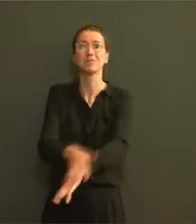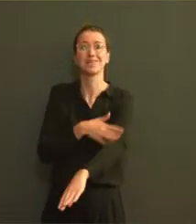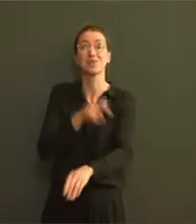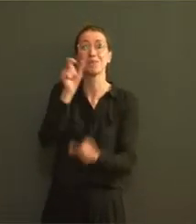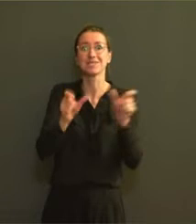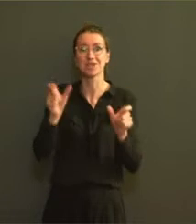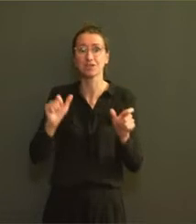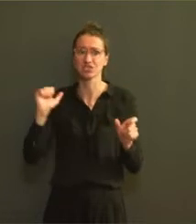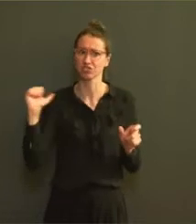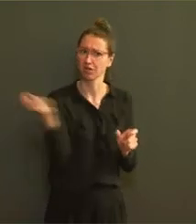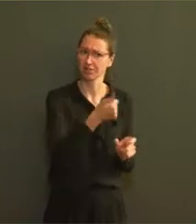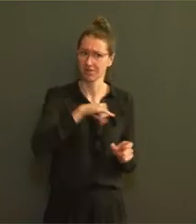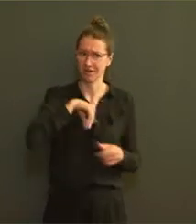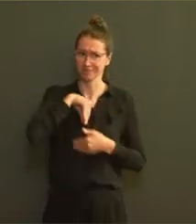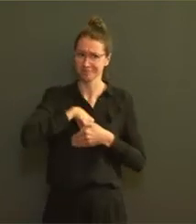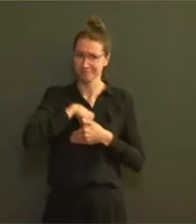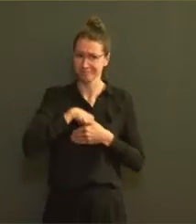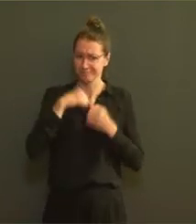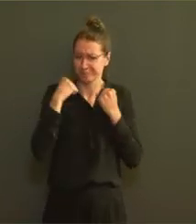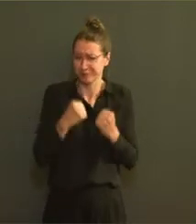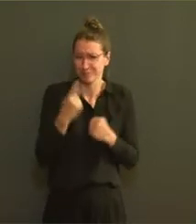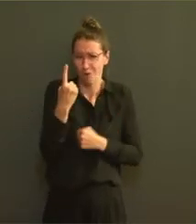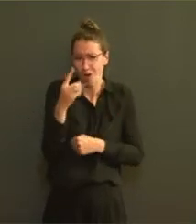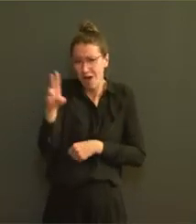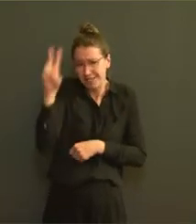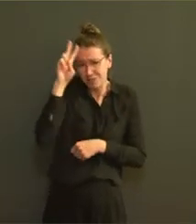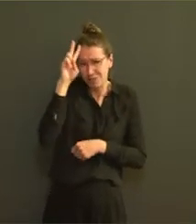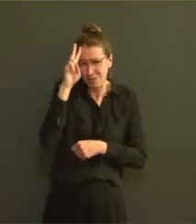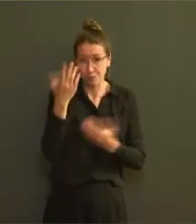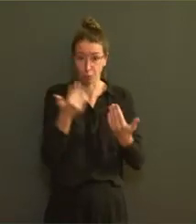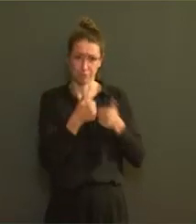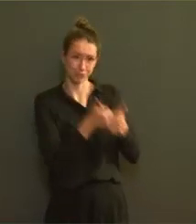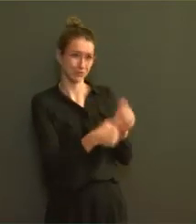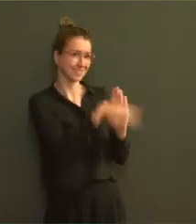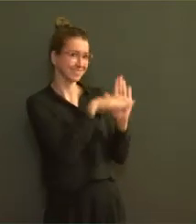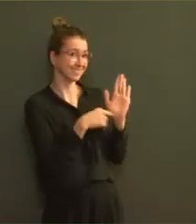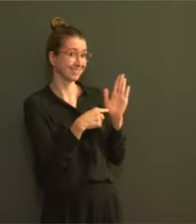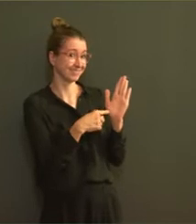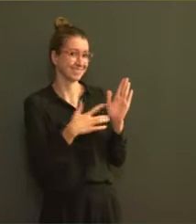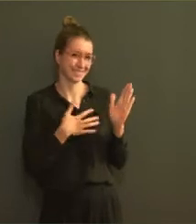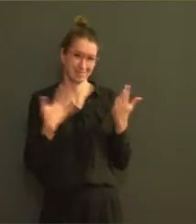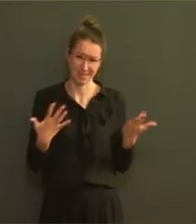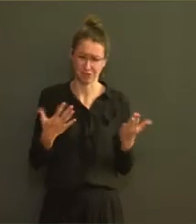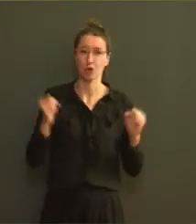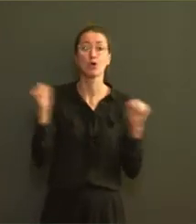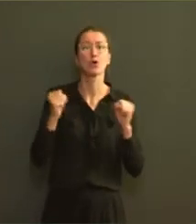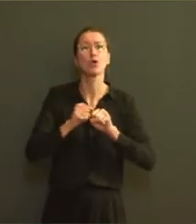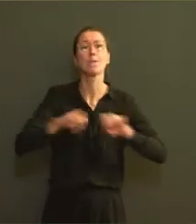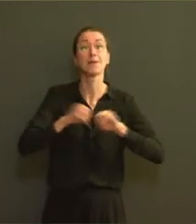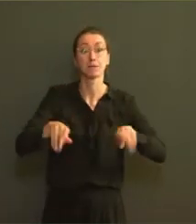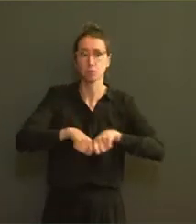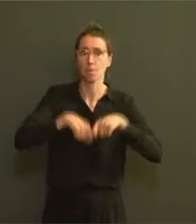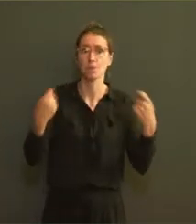belges lancent aujourd'hui une nouvelle campagne intitulée 11millionsderaisons.be. Avec cette campagne, nous voulons